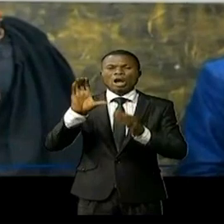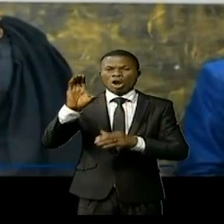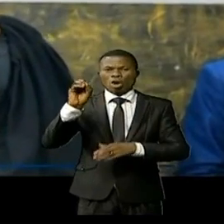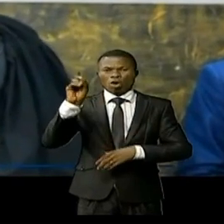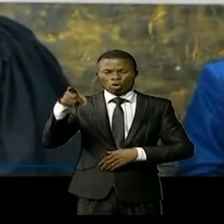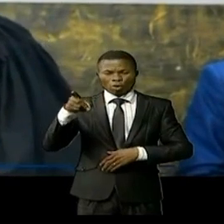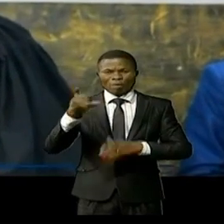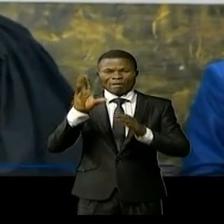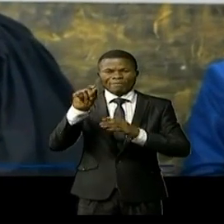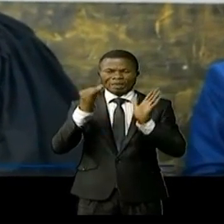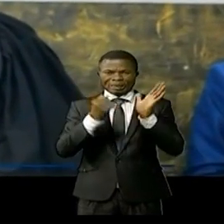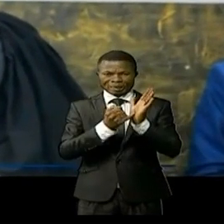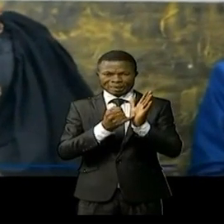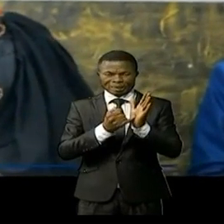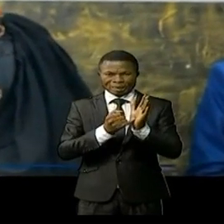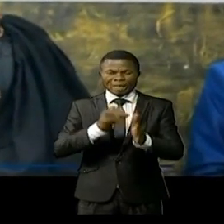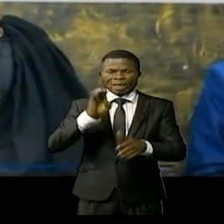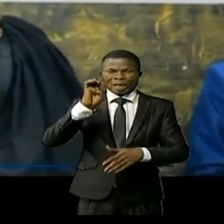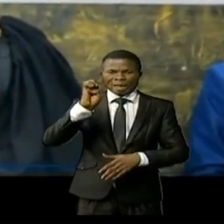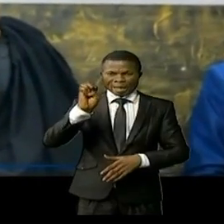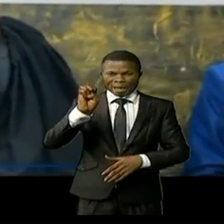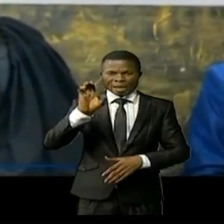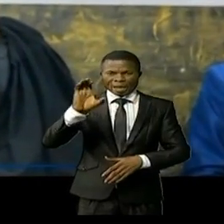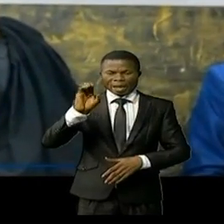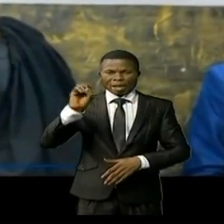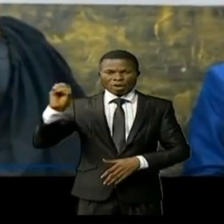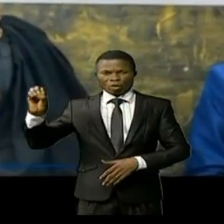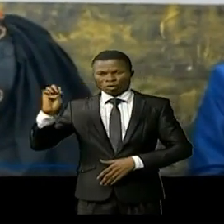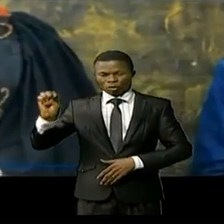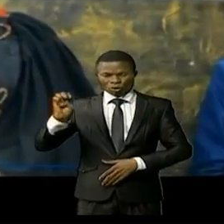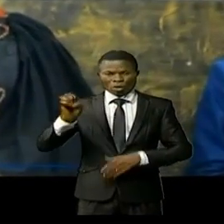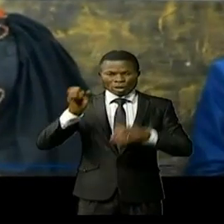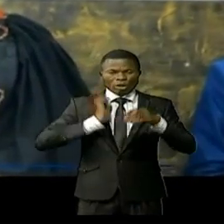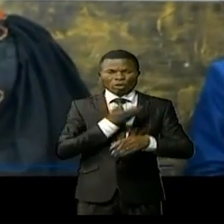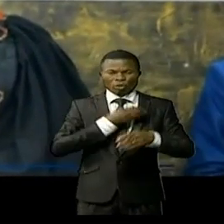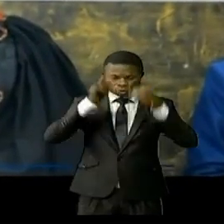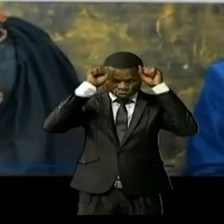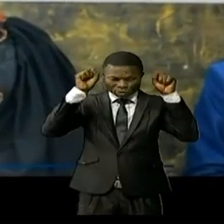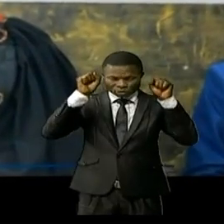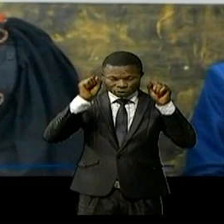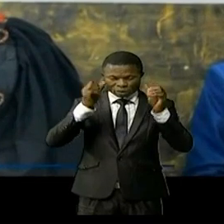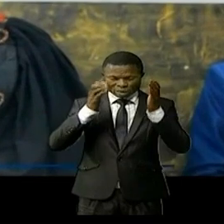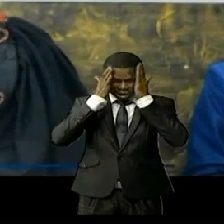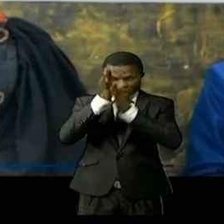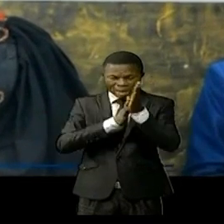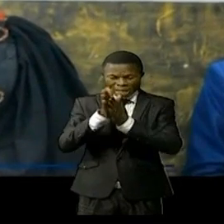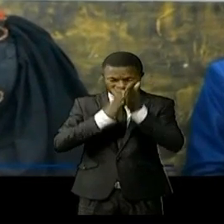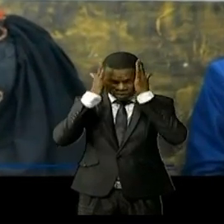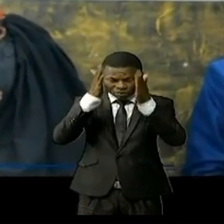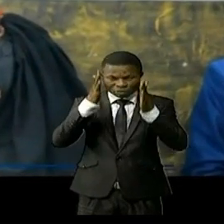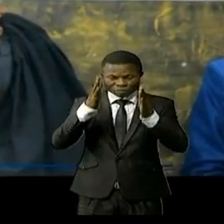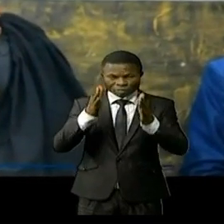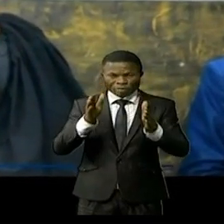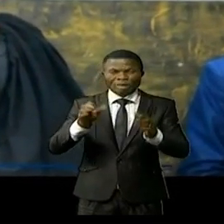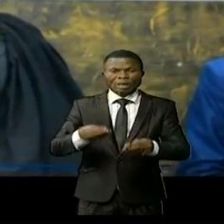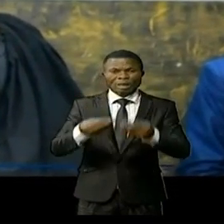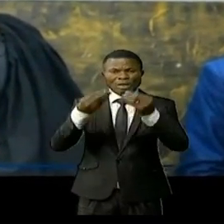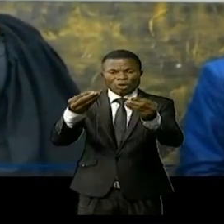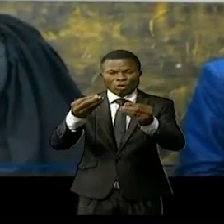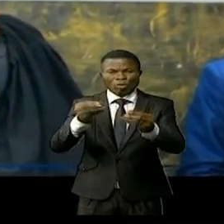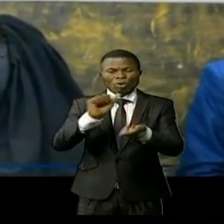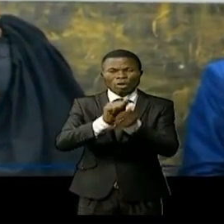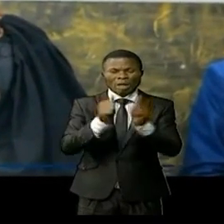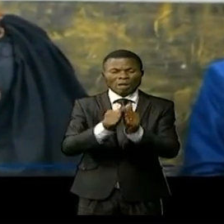Glasgow en Écosse le chef de l'état a évoqué l'attention particulière qu'il accorde aux questions